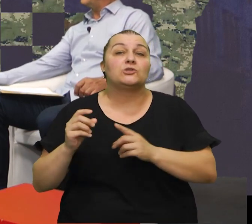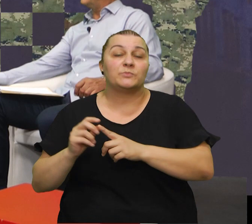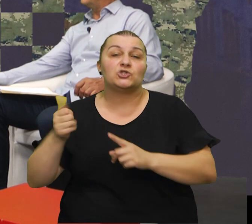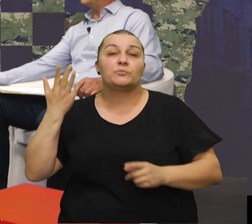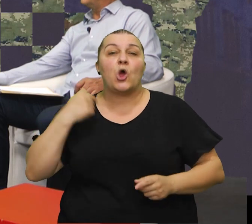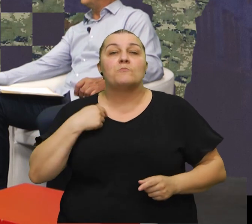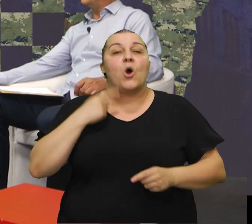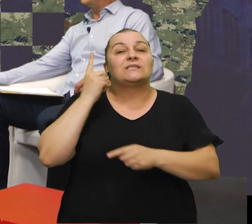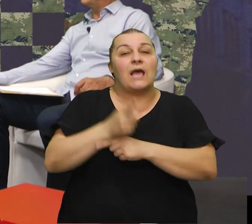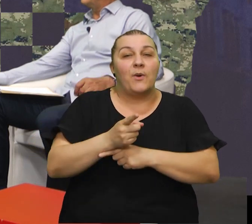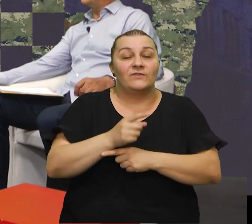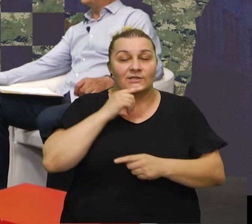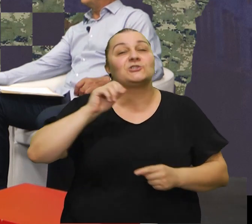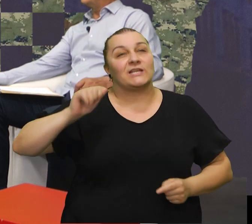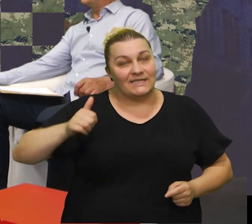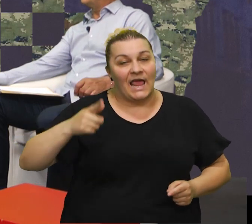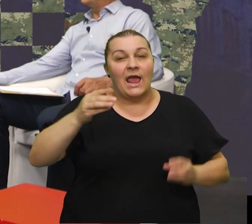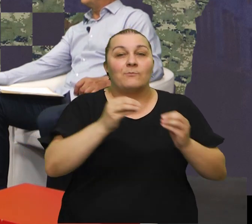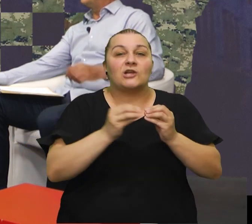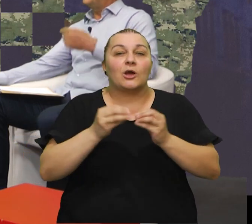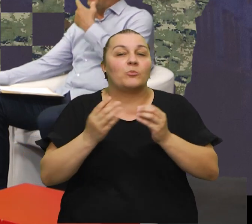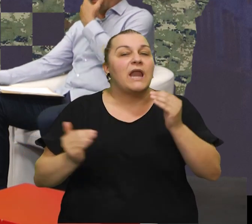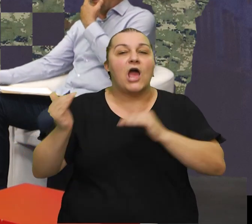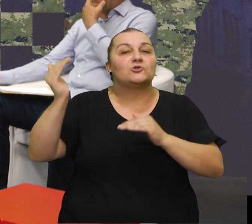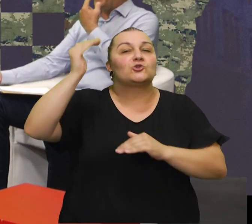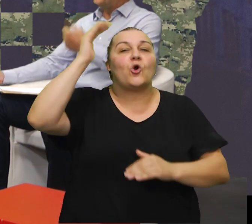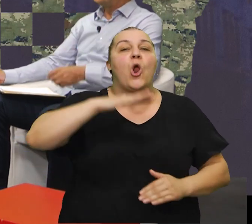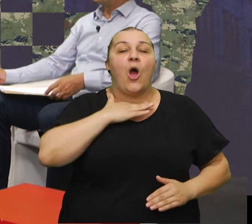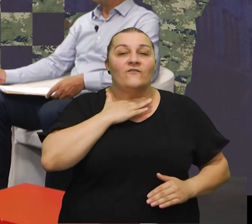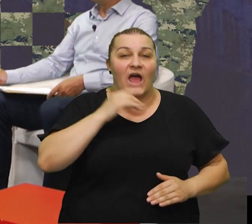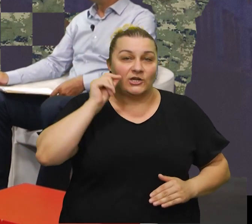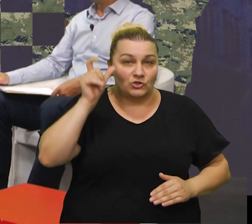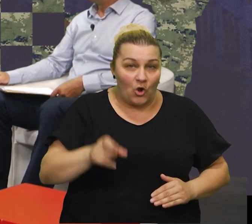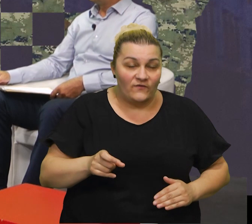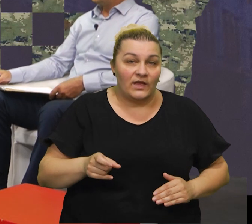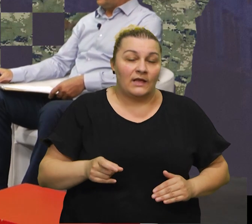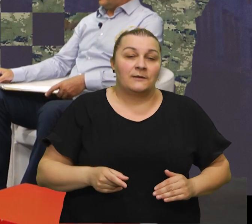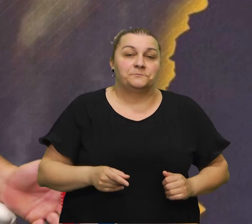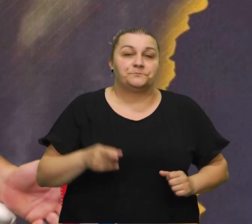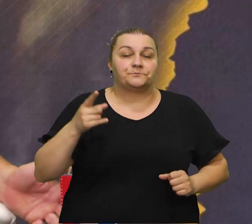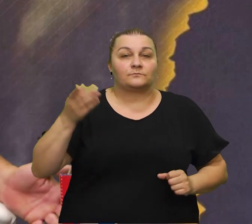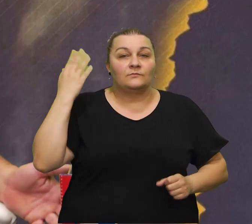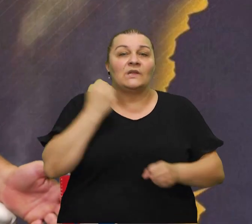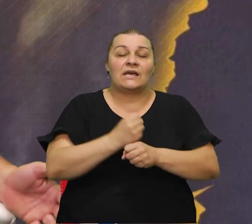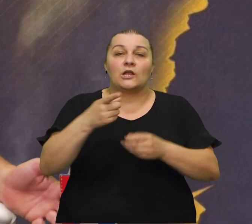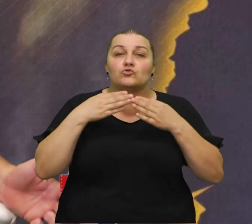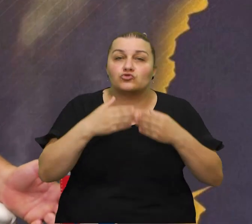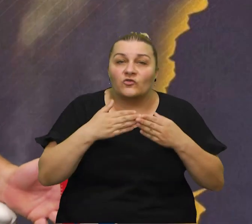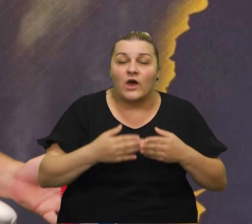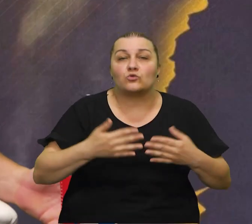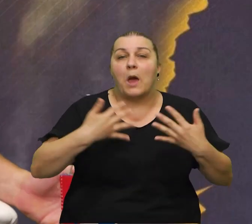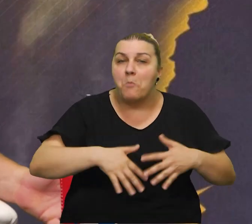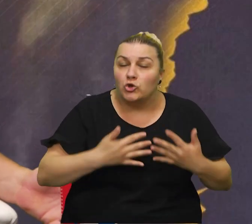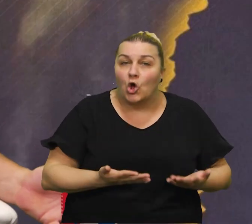zapojednik je tome najškolovaniji čovješće došla na položaj znači čovjek je Boga je ono vrijeme i Škapula se radija dolu u škveru na